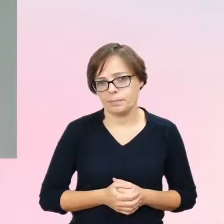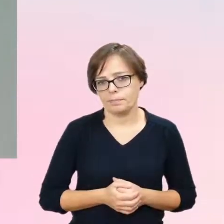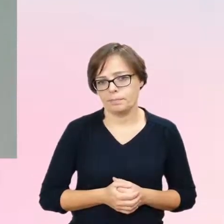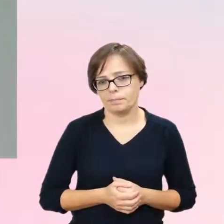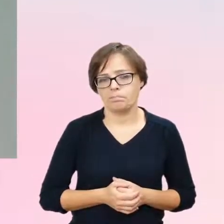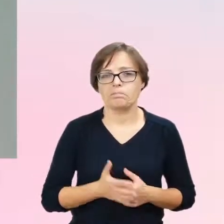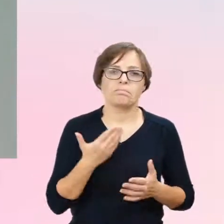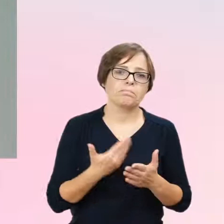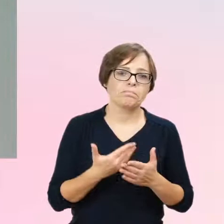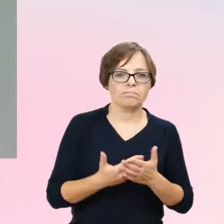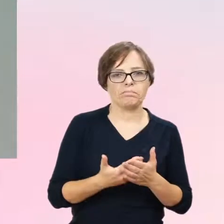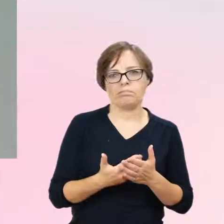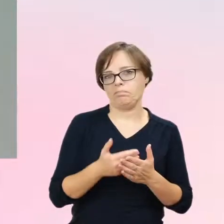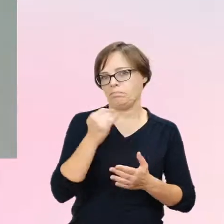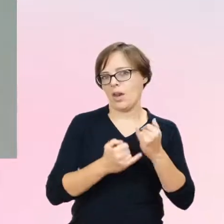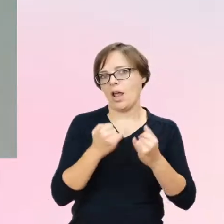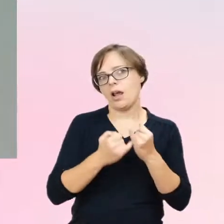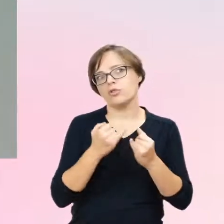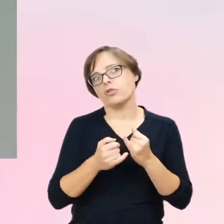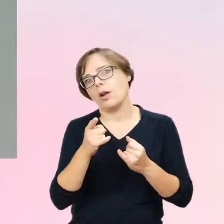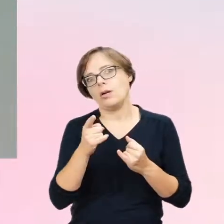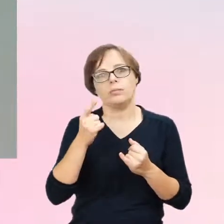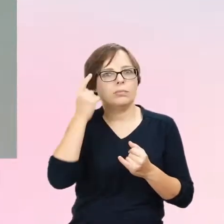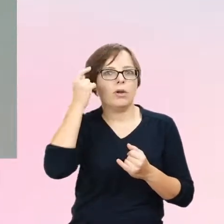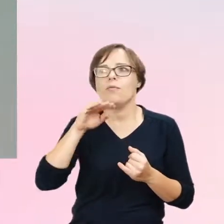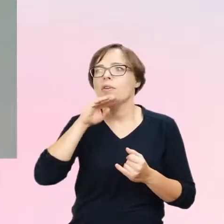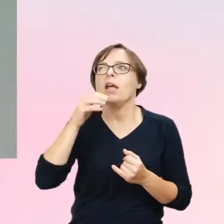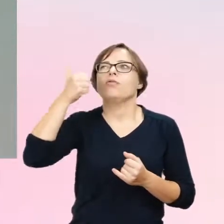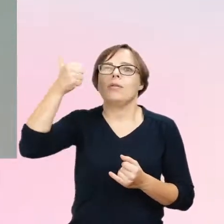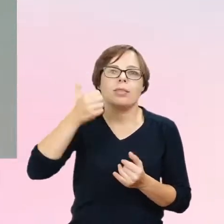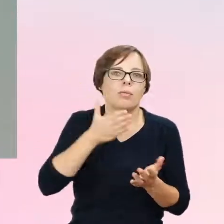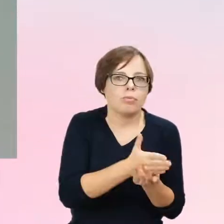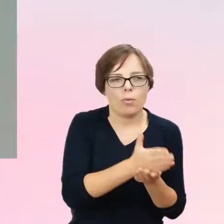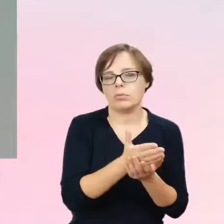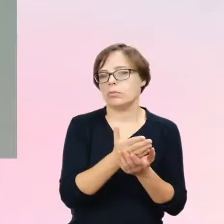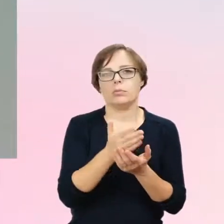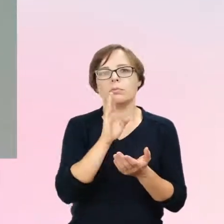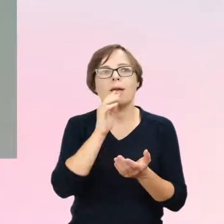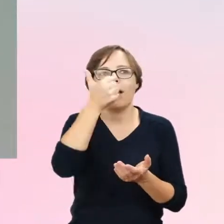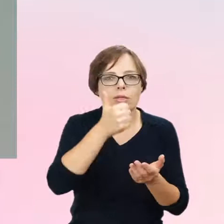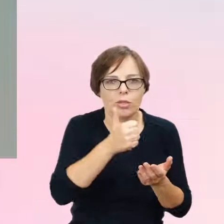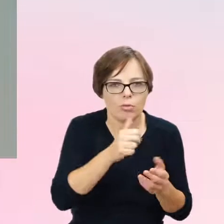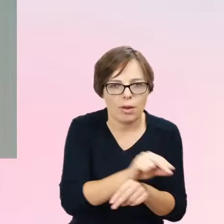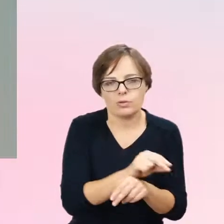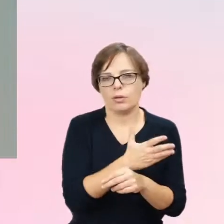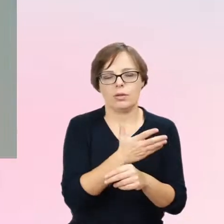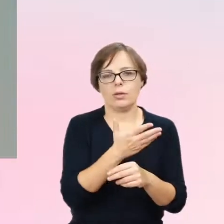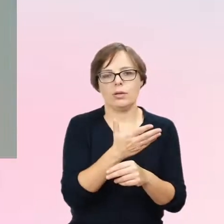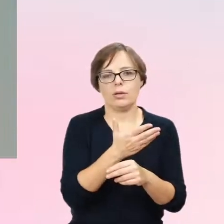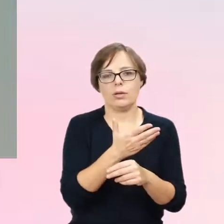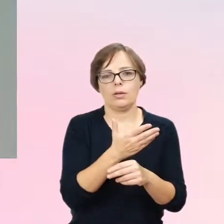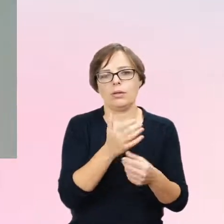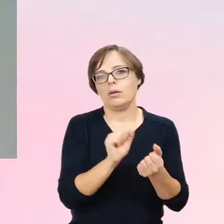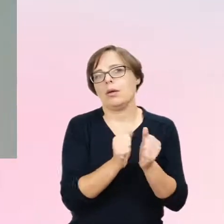zastosowanie jednej interwencji lub takiego jednego przepisu, czy że to, co się zadzieje, to będzie